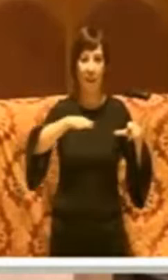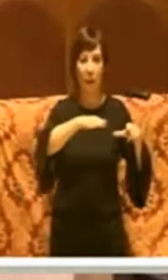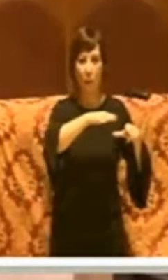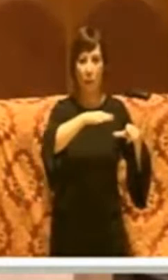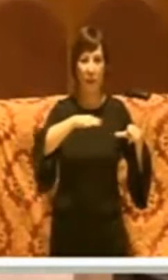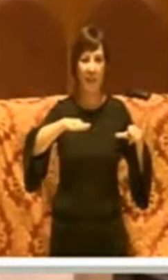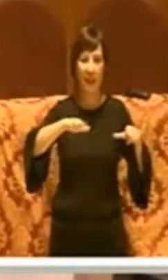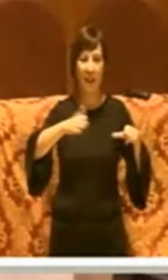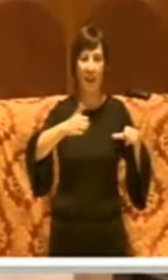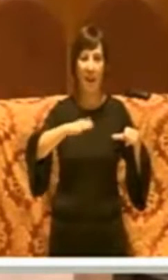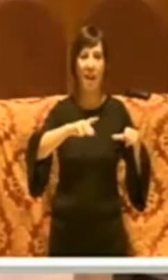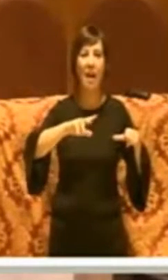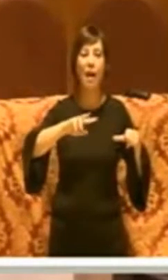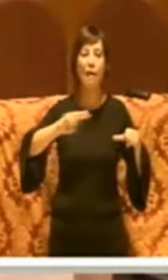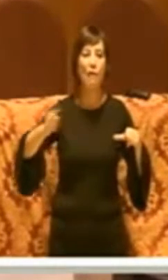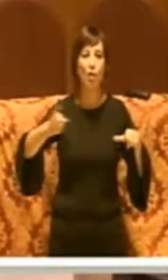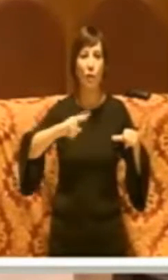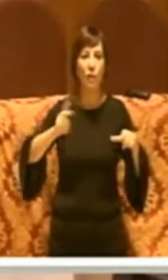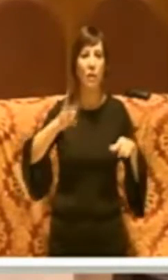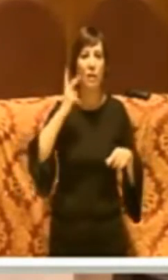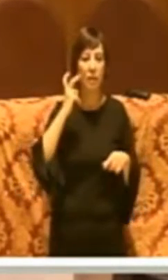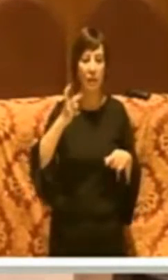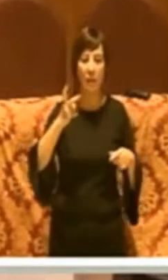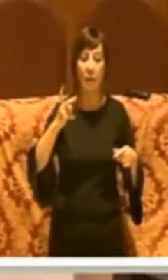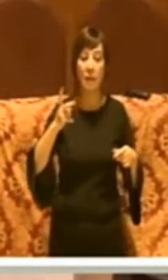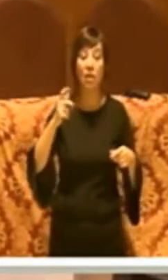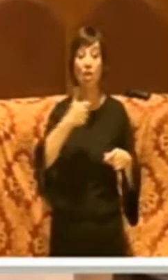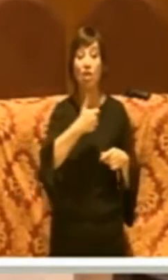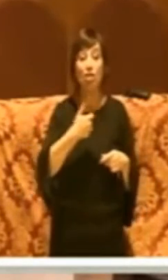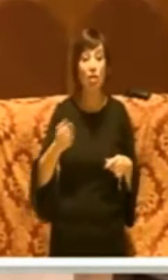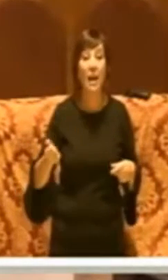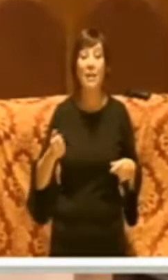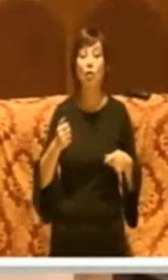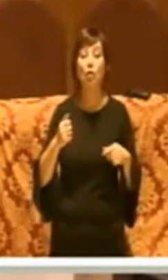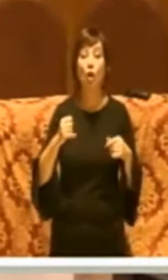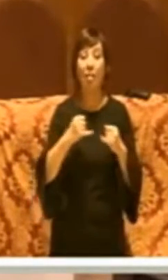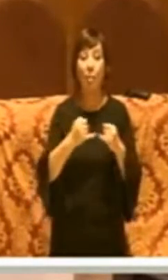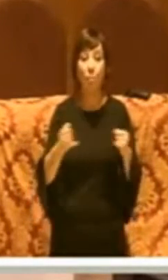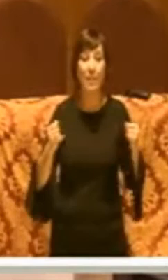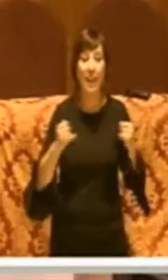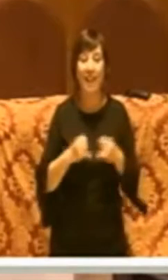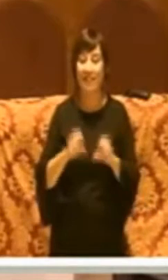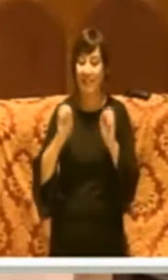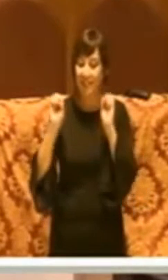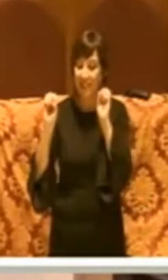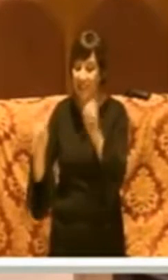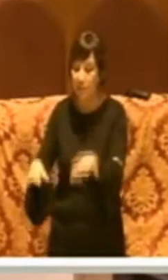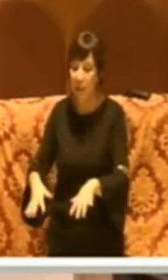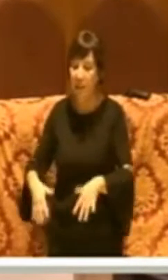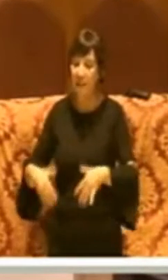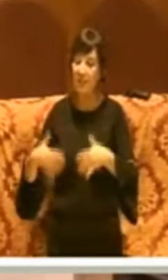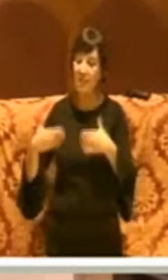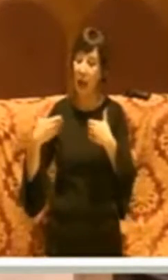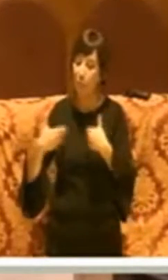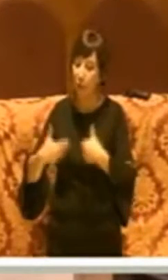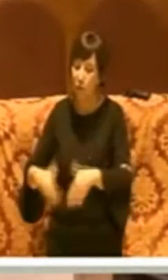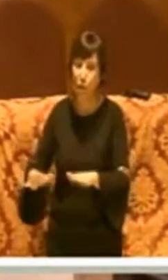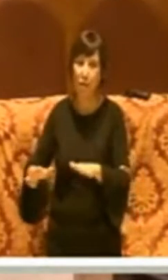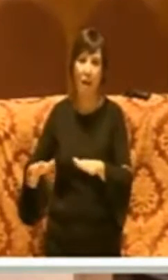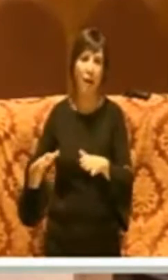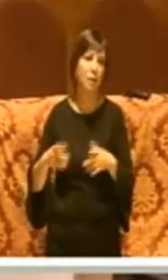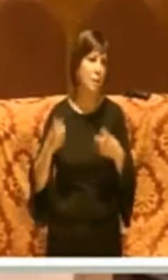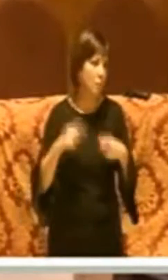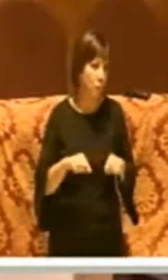trovato cento impianti dismessi abbandonati martorizzati ma